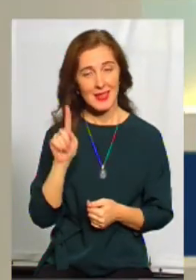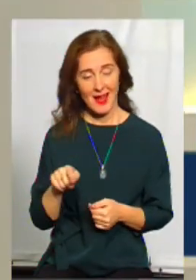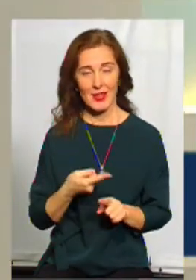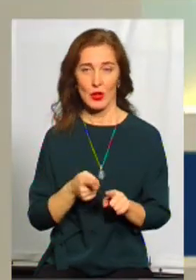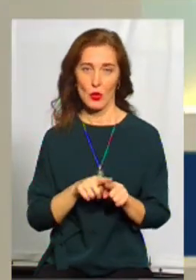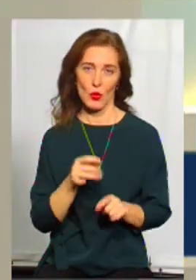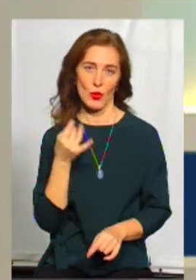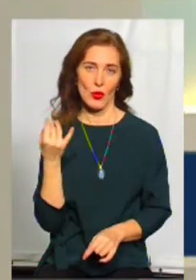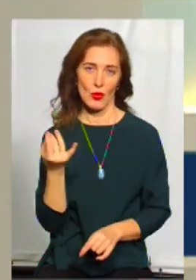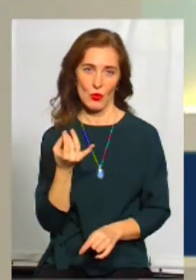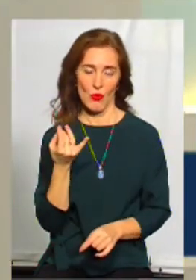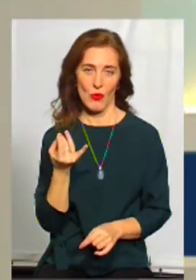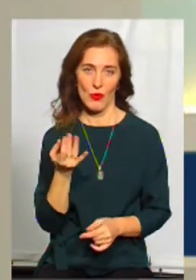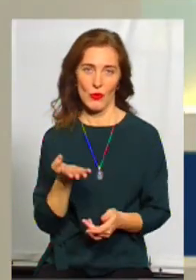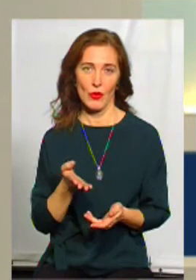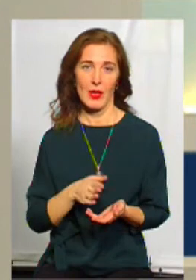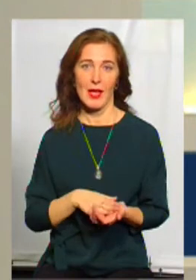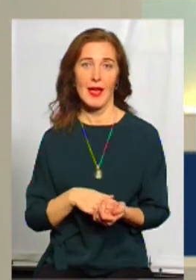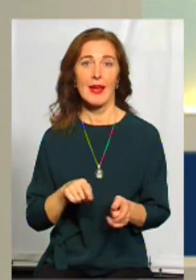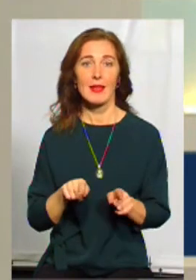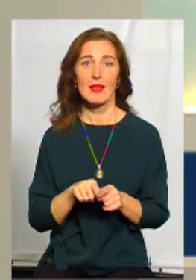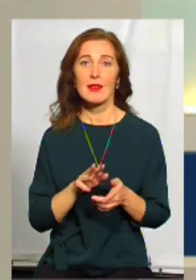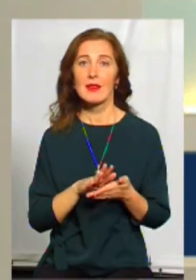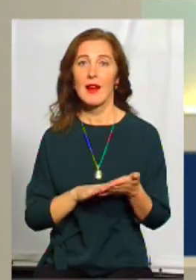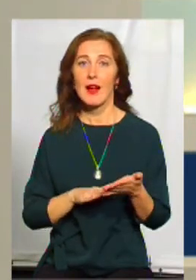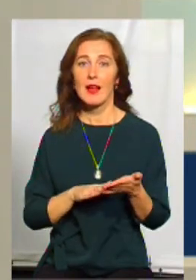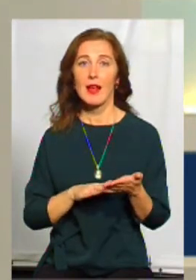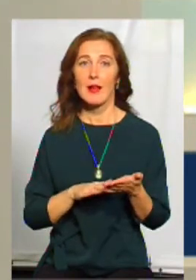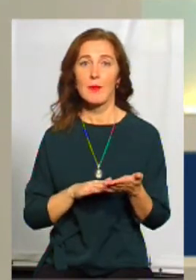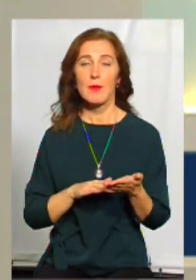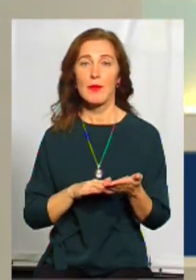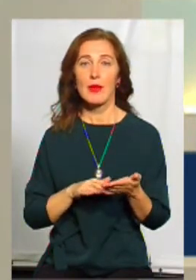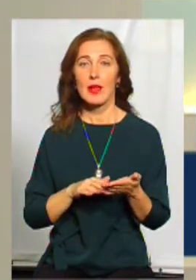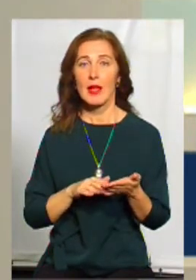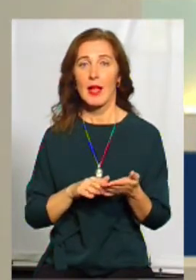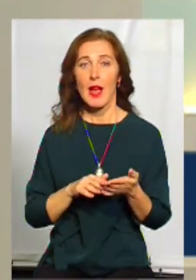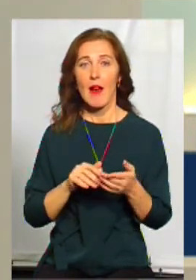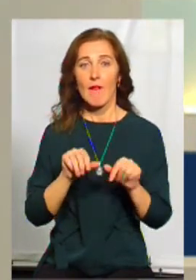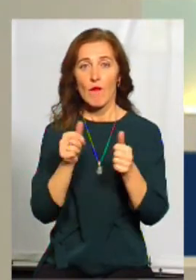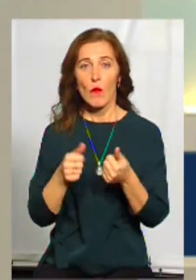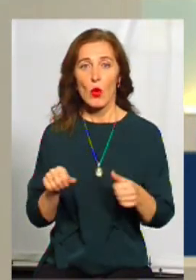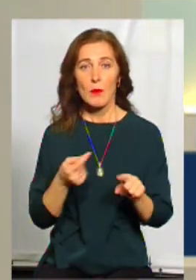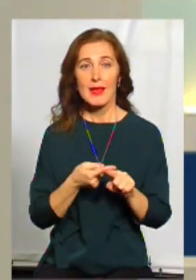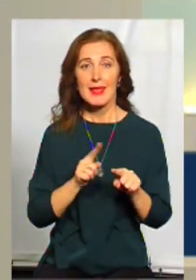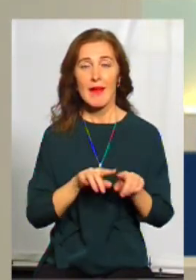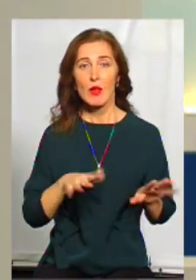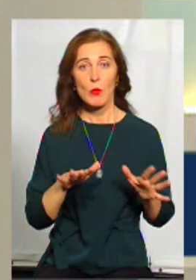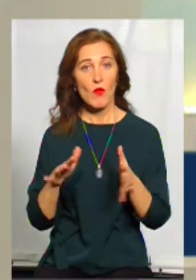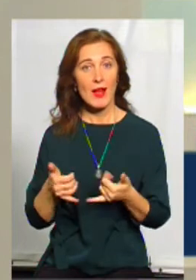авантюристів, випадкових людей і так далі. І в гіпертрофованій формі це відбувається і зараз.